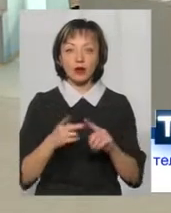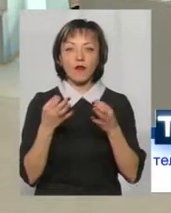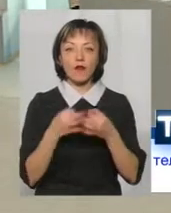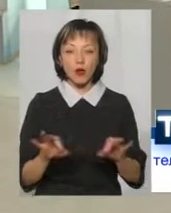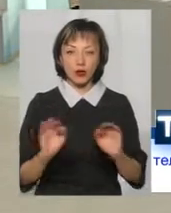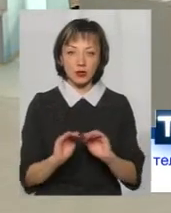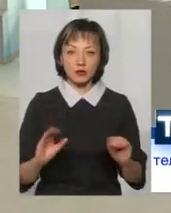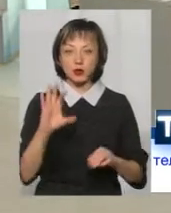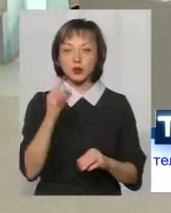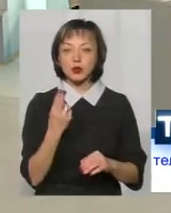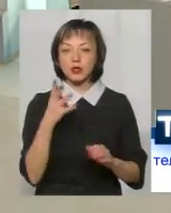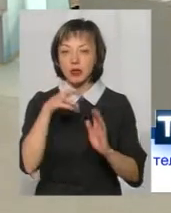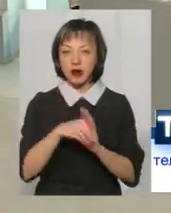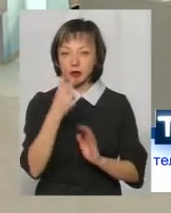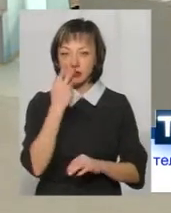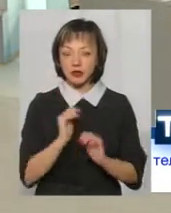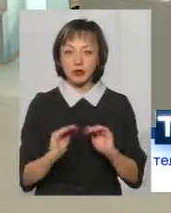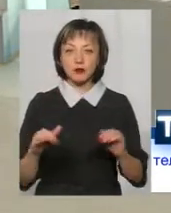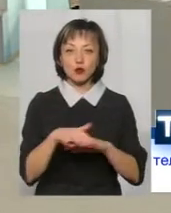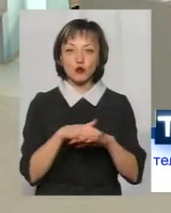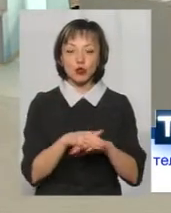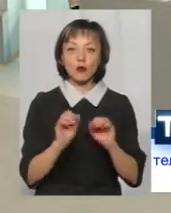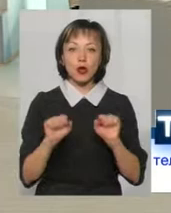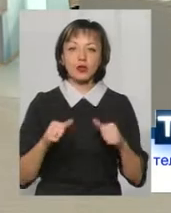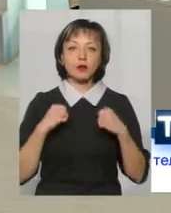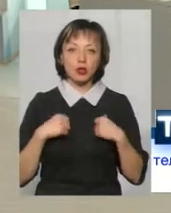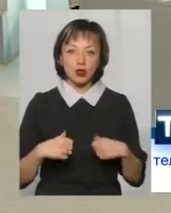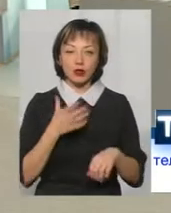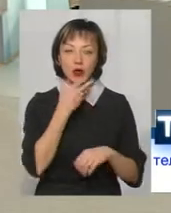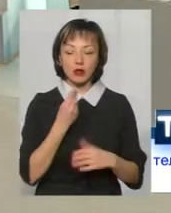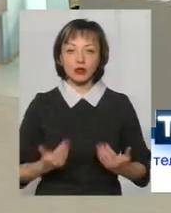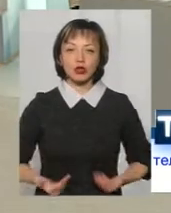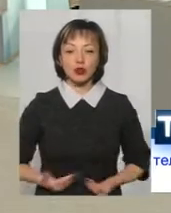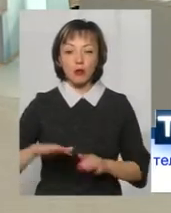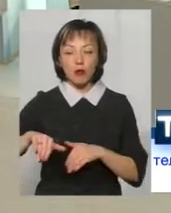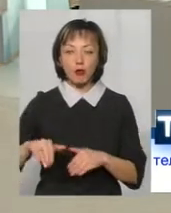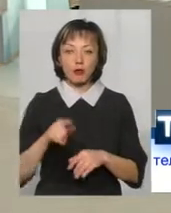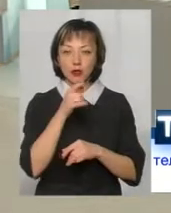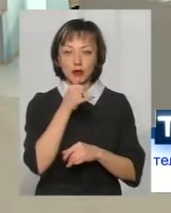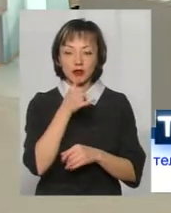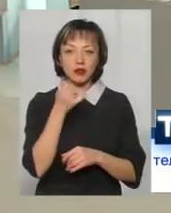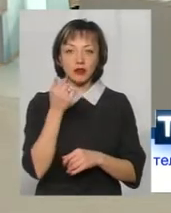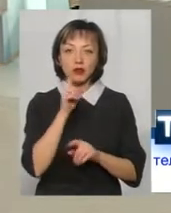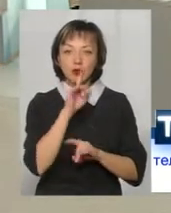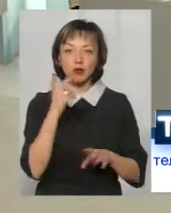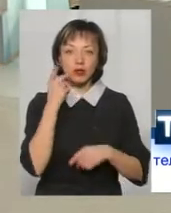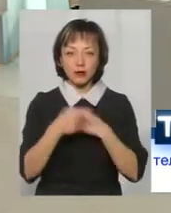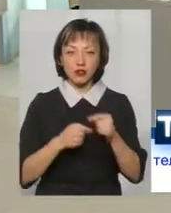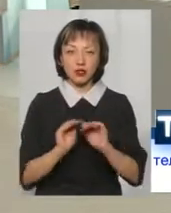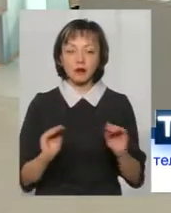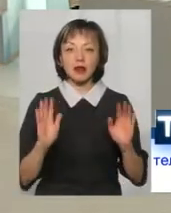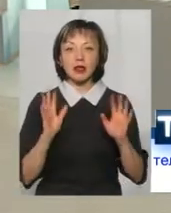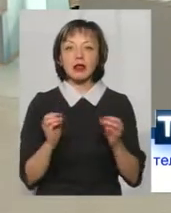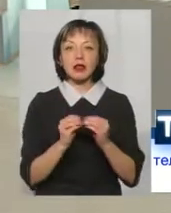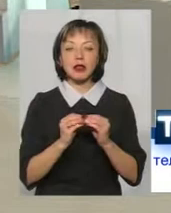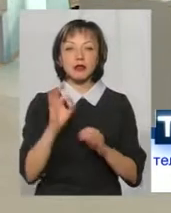дітям, соціалізацію дітям в суспільстві, і щоб діти могли спокійно і гарно жити потім. Тому що вони не будуть завжди дітьми. Тільки 10